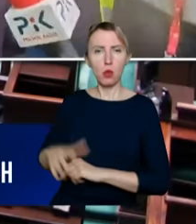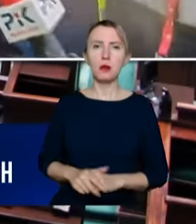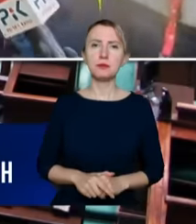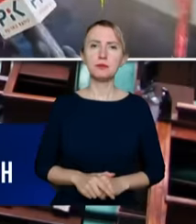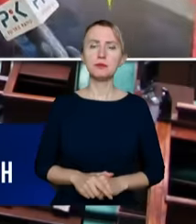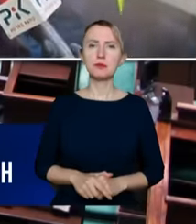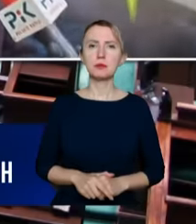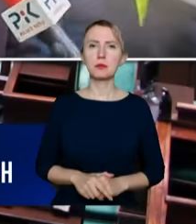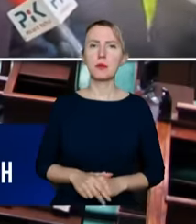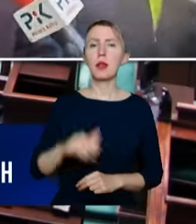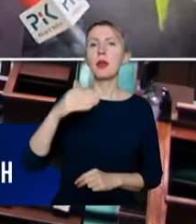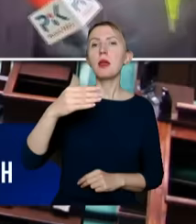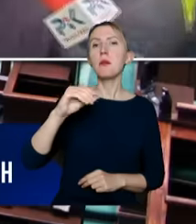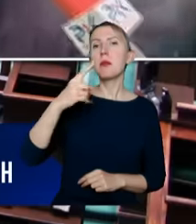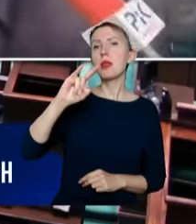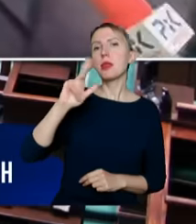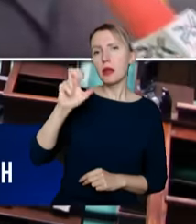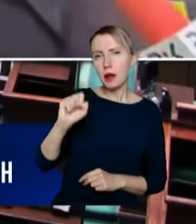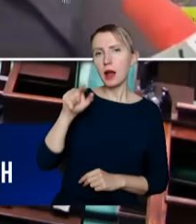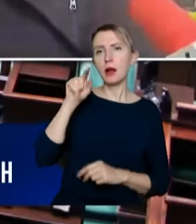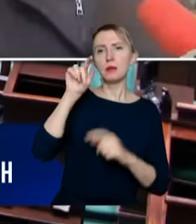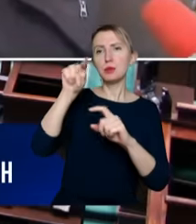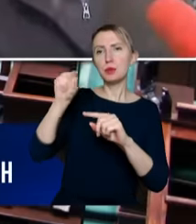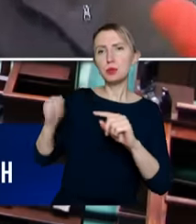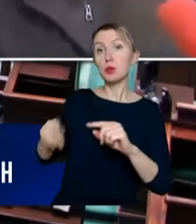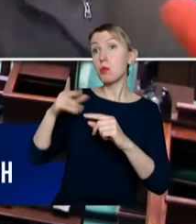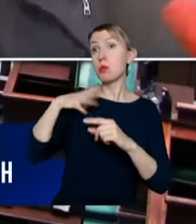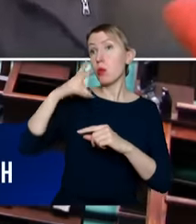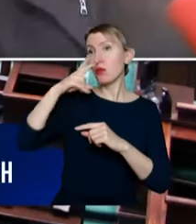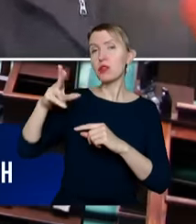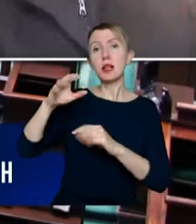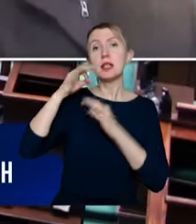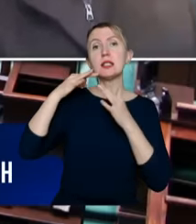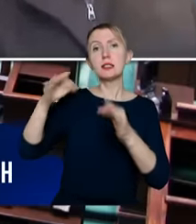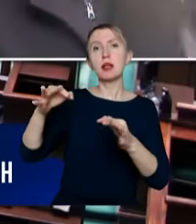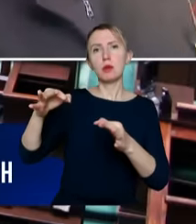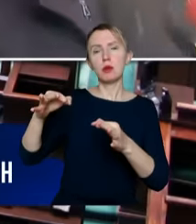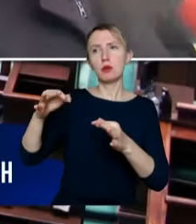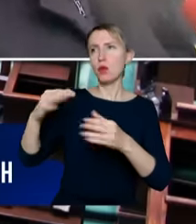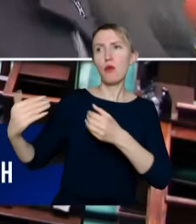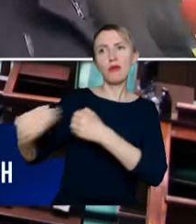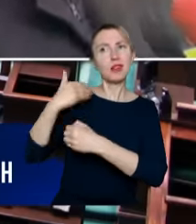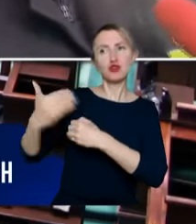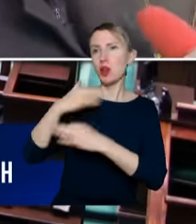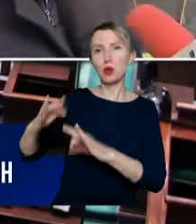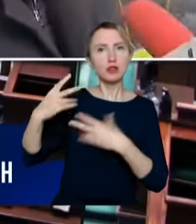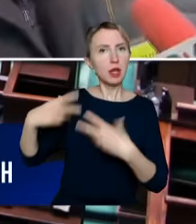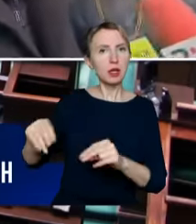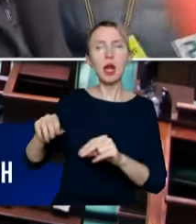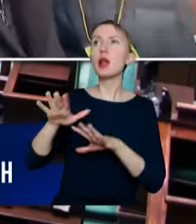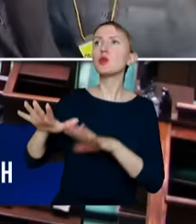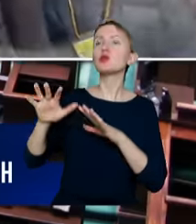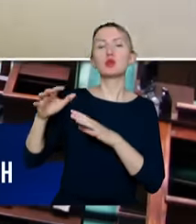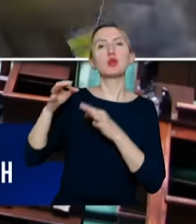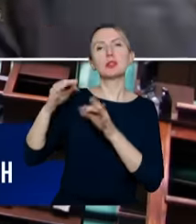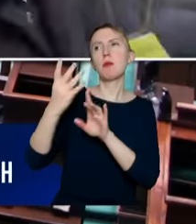Medyce, gdzie było widać, ile tych samochodów, nie wiem, już nie wjeżdżało dzisiaj, ale ile tych samochodów stoi